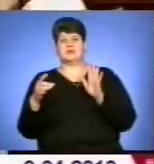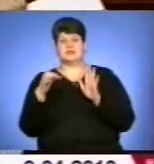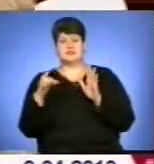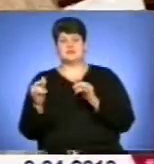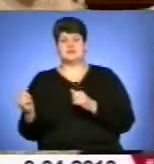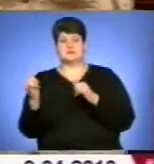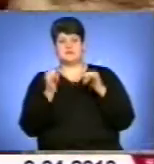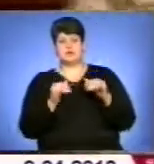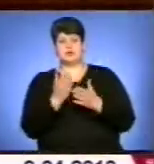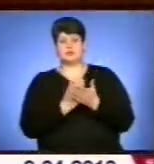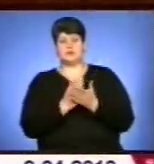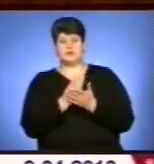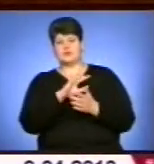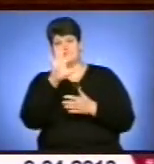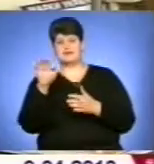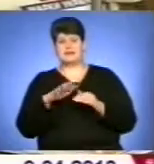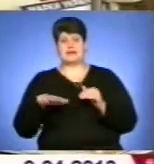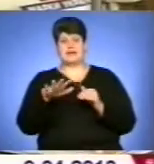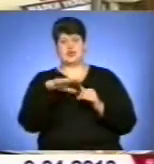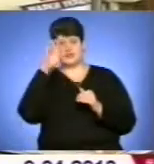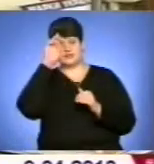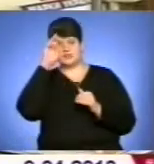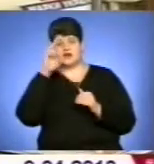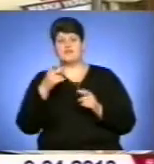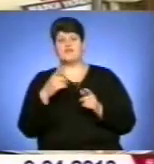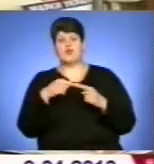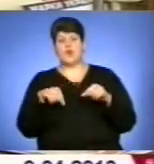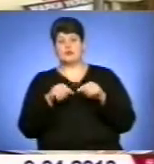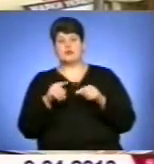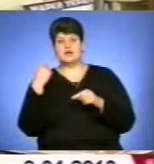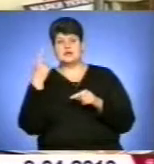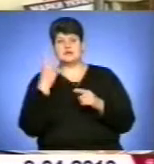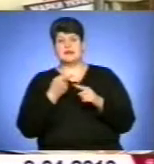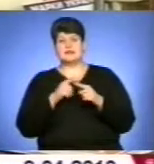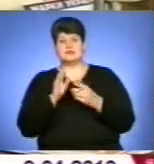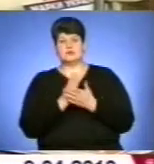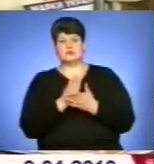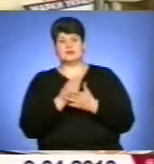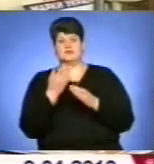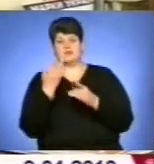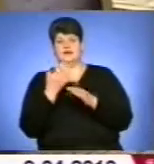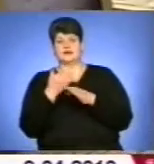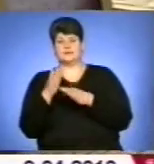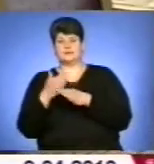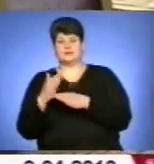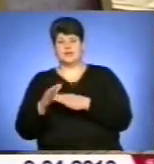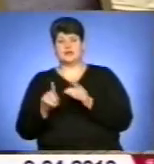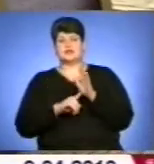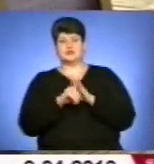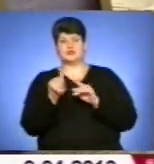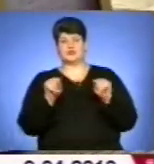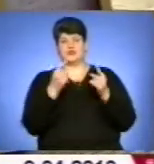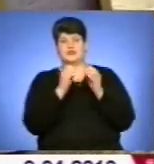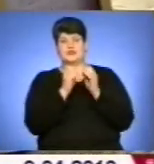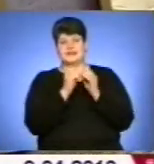забезпечити обслуговування на всій території держави. В області це відбуватиметься поетапно. Спочатку буде створено 10 таких